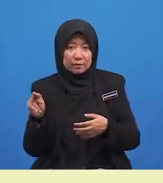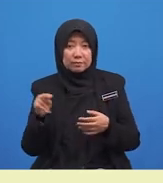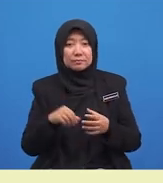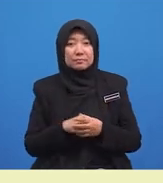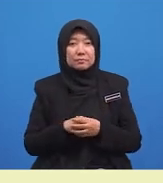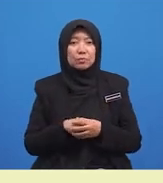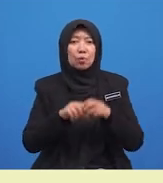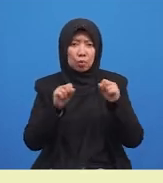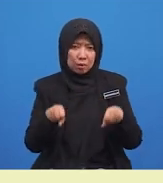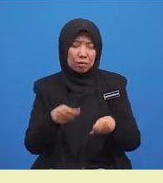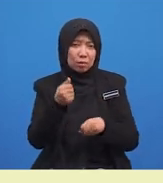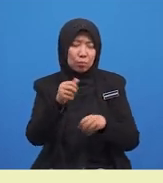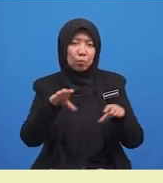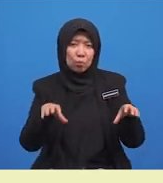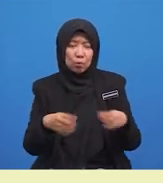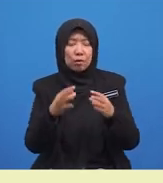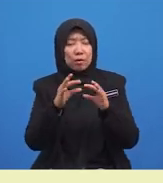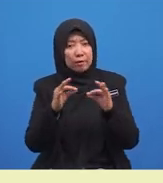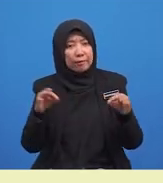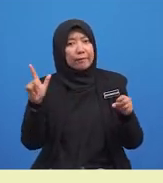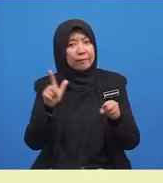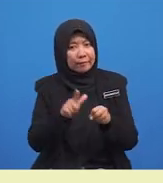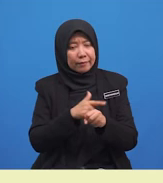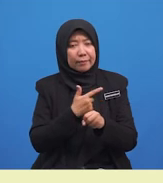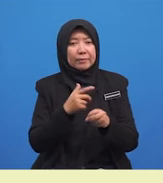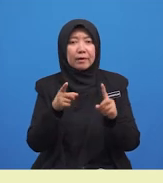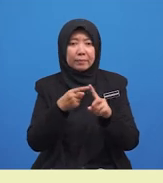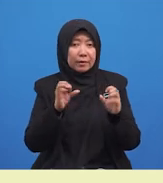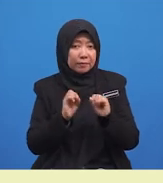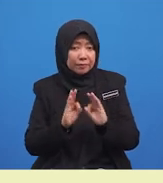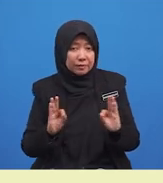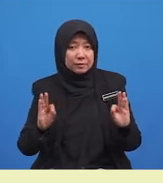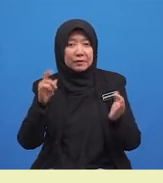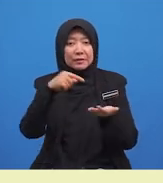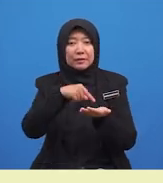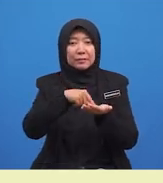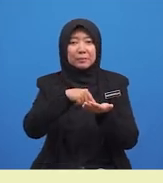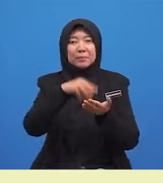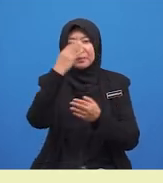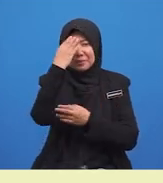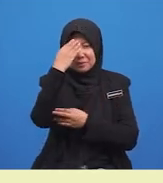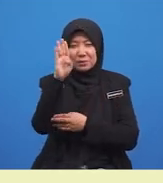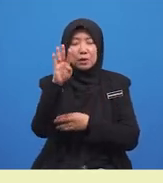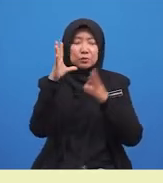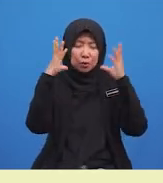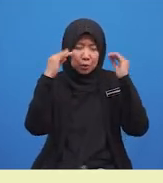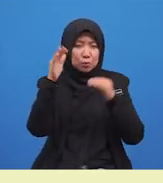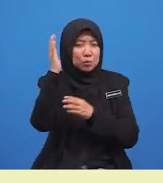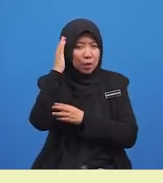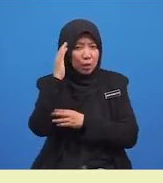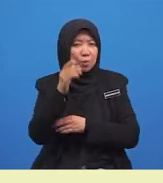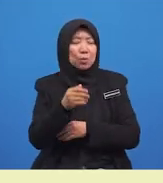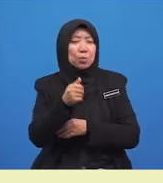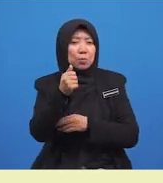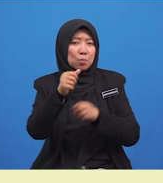kamu membina ayat lengkap daripada frasa-frasa ini? Bijak. Cikgu tahu kamu memang